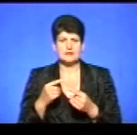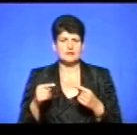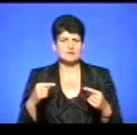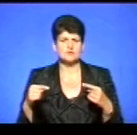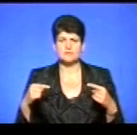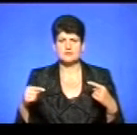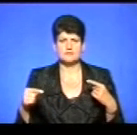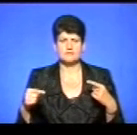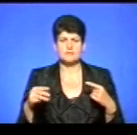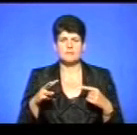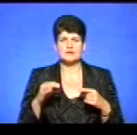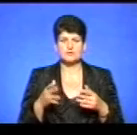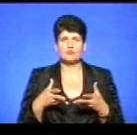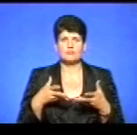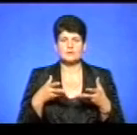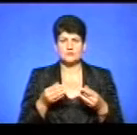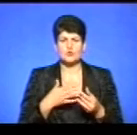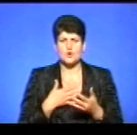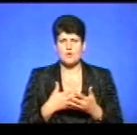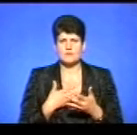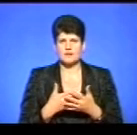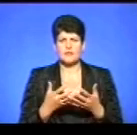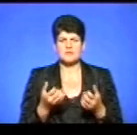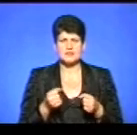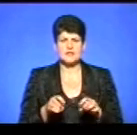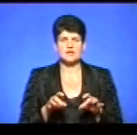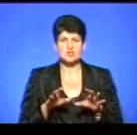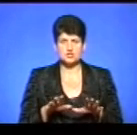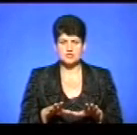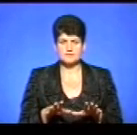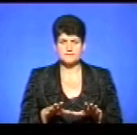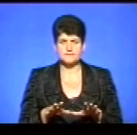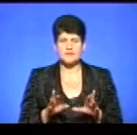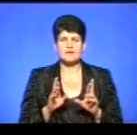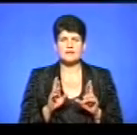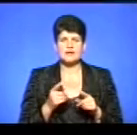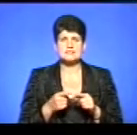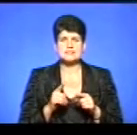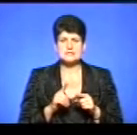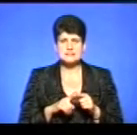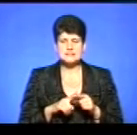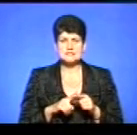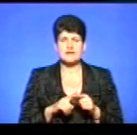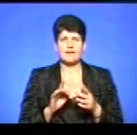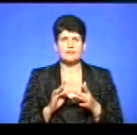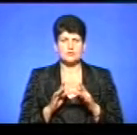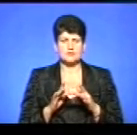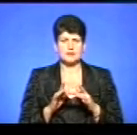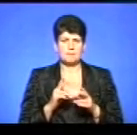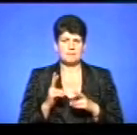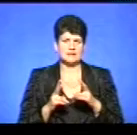методів впливу громадян на прийняття рішень. Як такий інструмент, як електронні петиції,